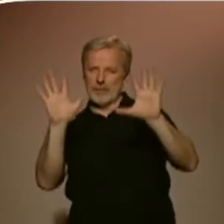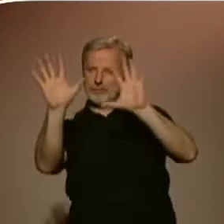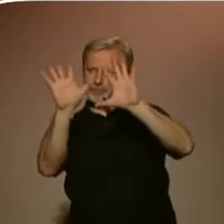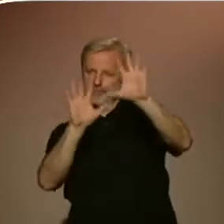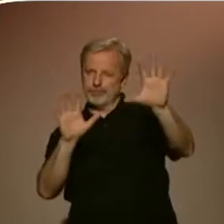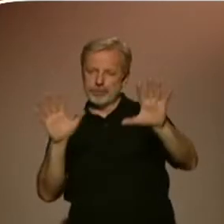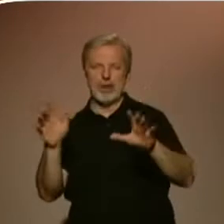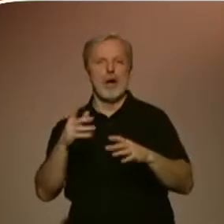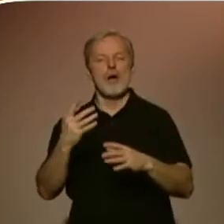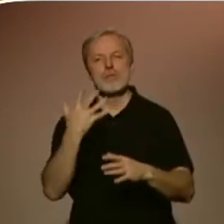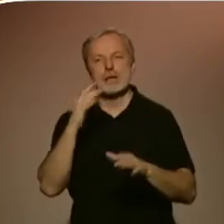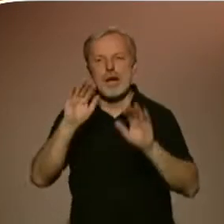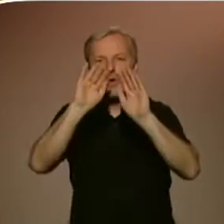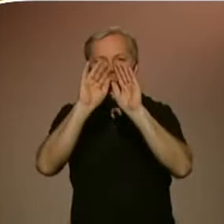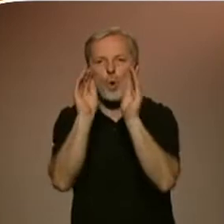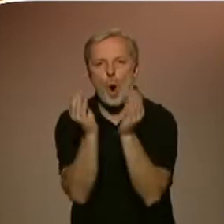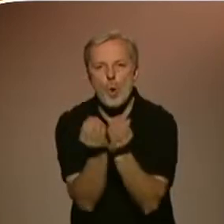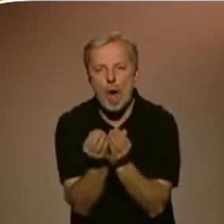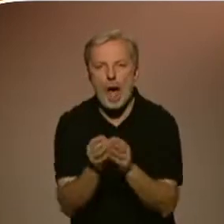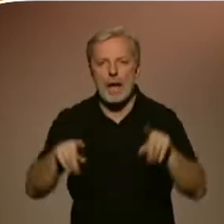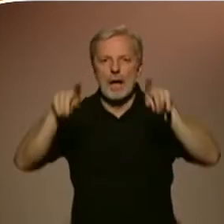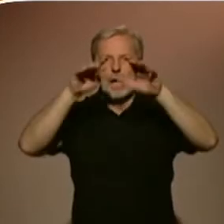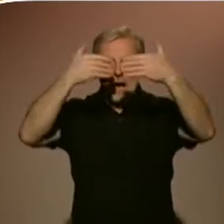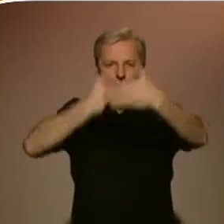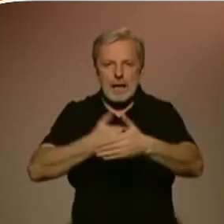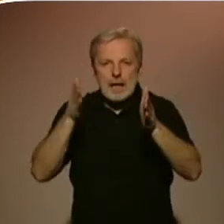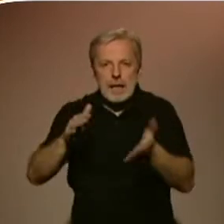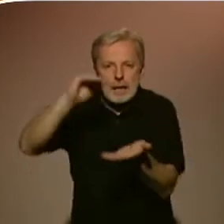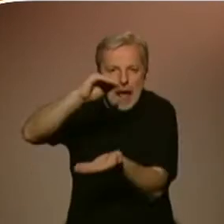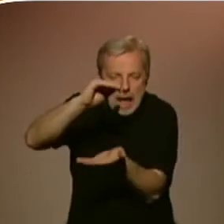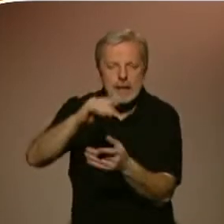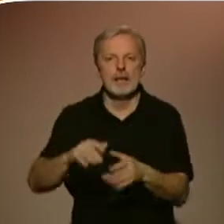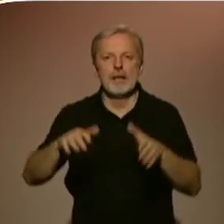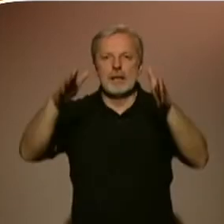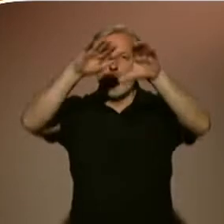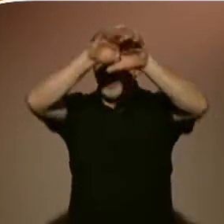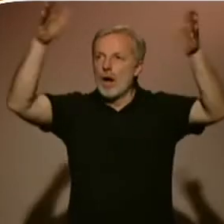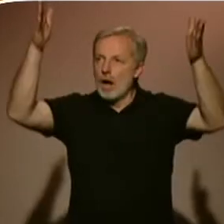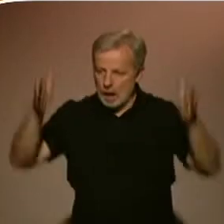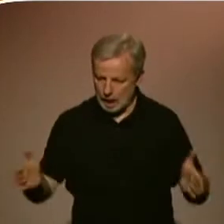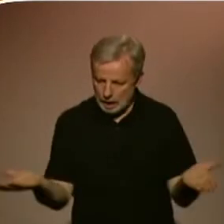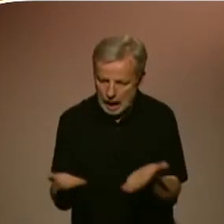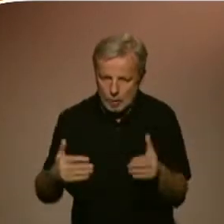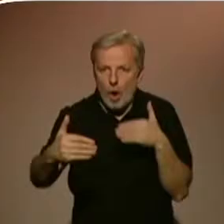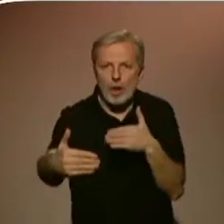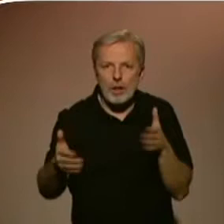koule, krychlé, hranol. Takže pokud vlastně zvládne dobře nakreslit třeba jednoduché zátěší z geometrických tvarů,